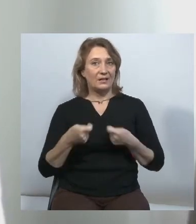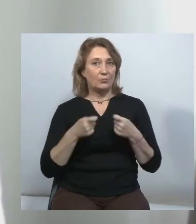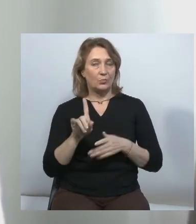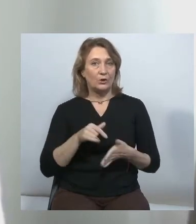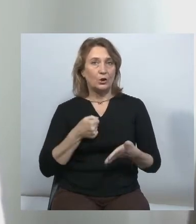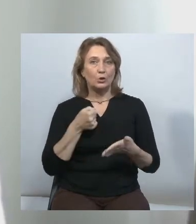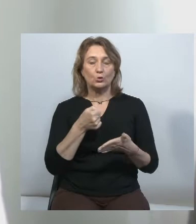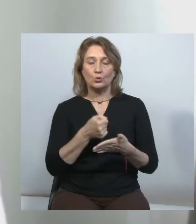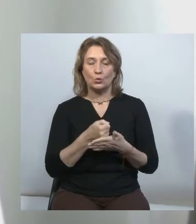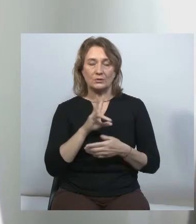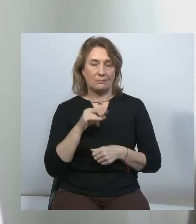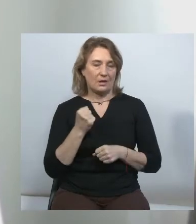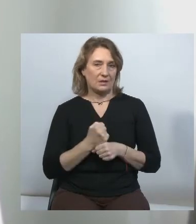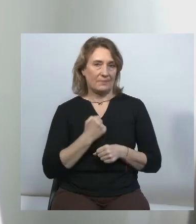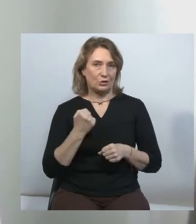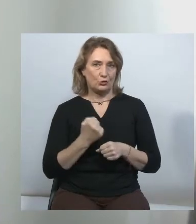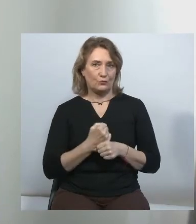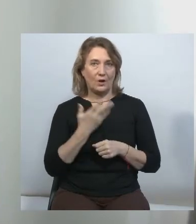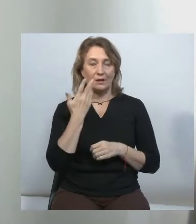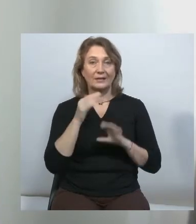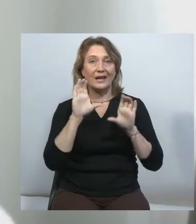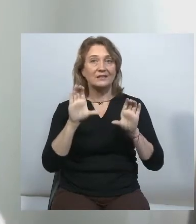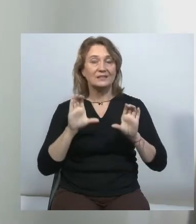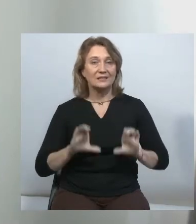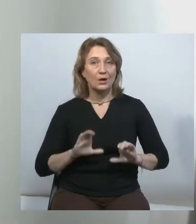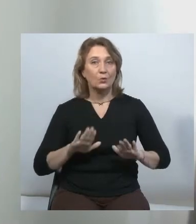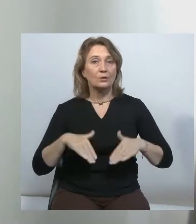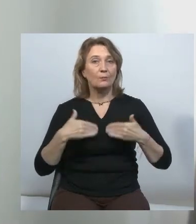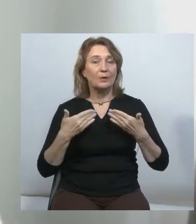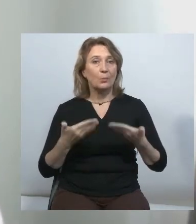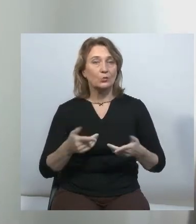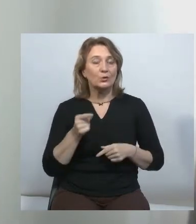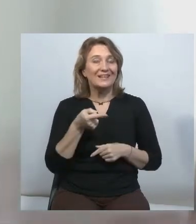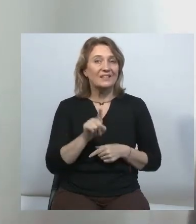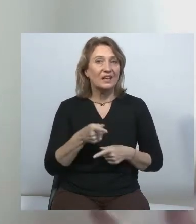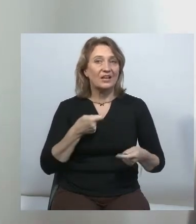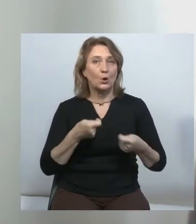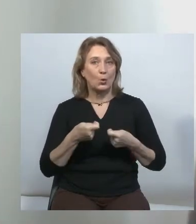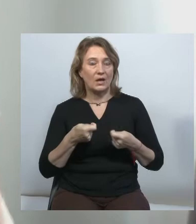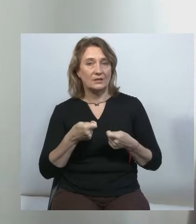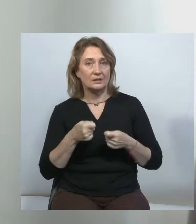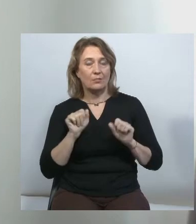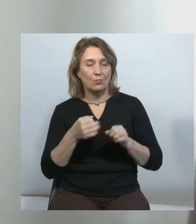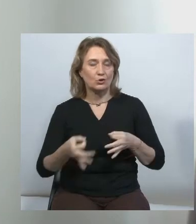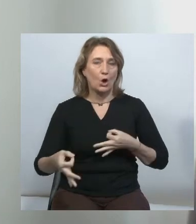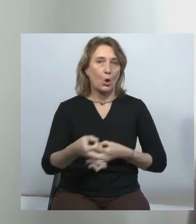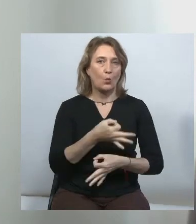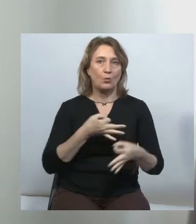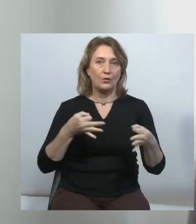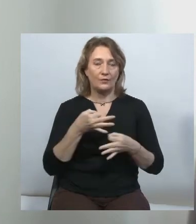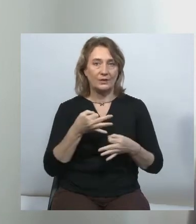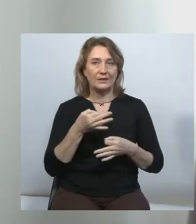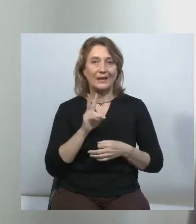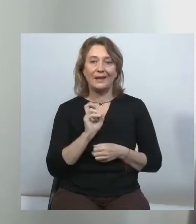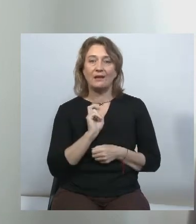досі не запрацювало. І тому, коли цей закон пропонує співрегуляцію, яку безперечно можна обговорювати, як її правильно